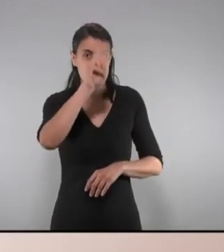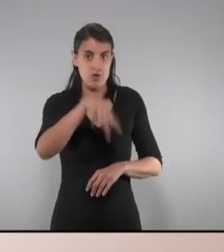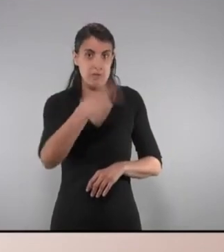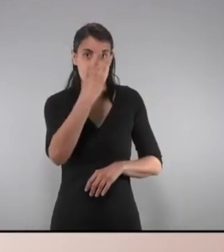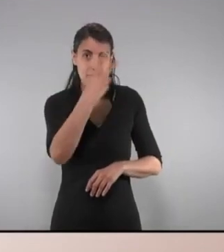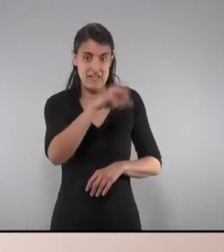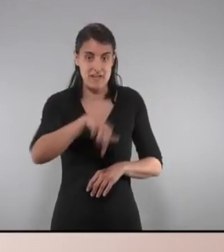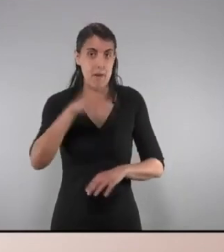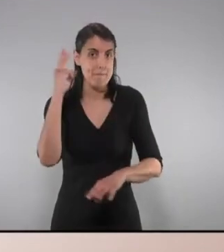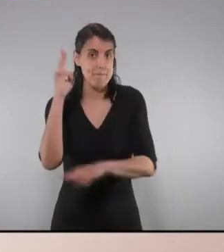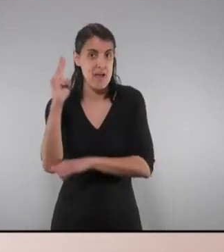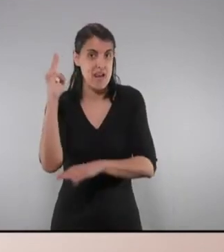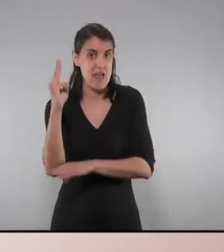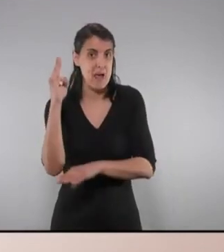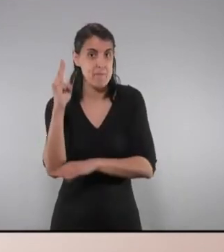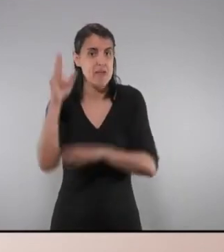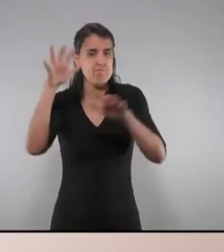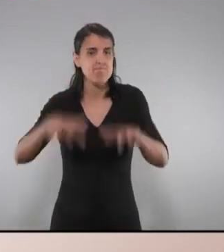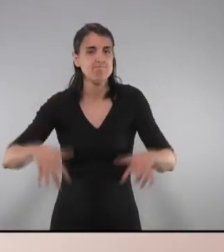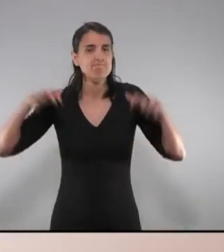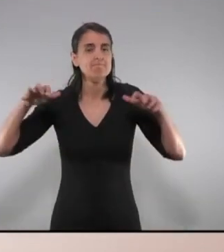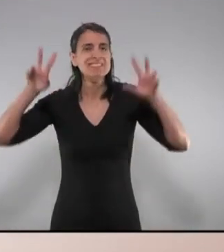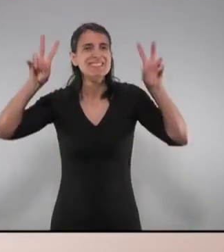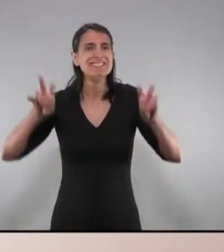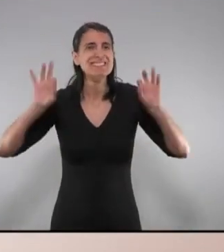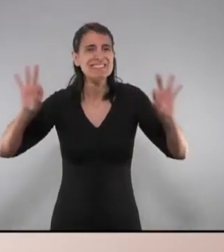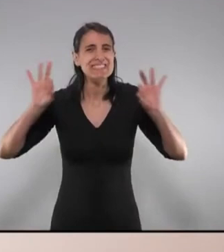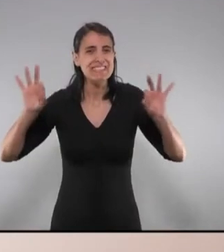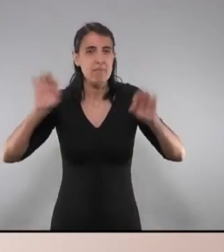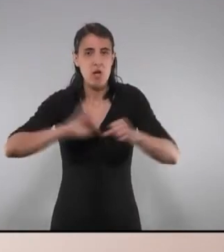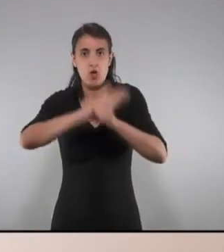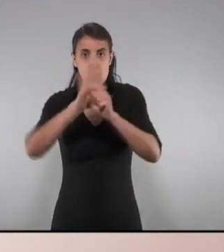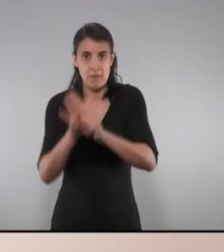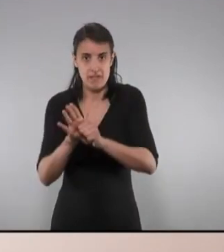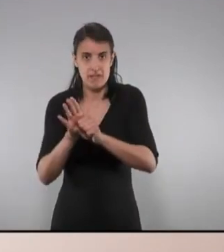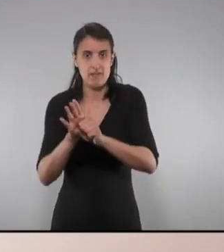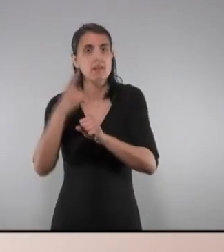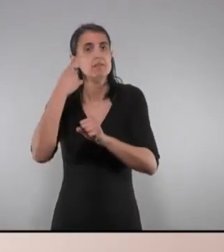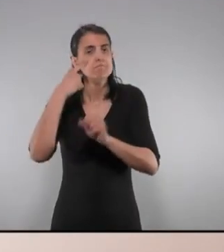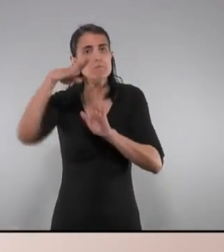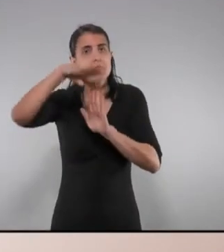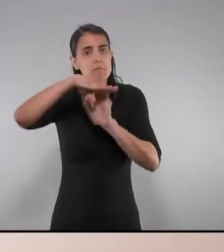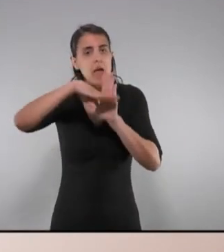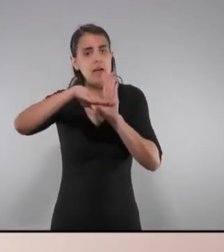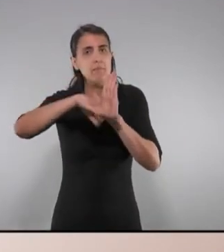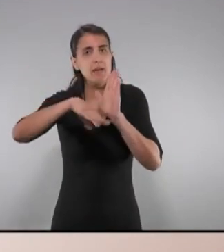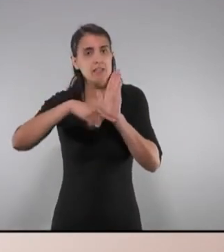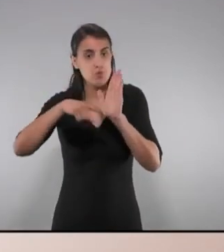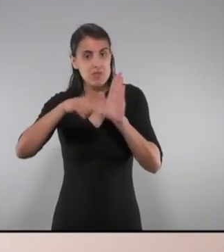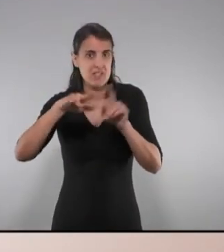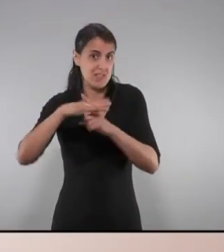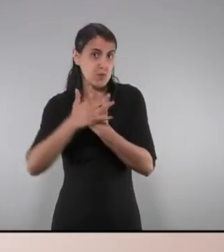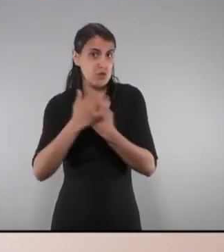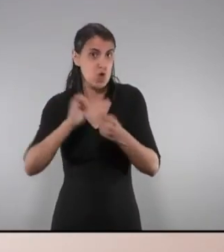Parlament un ple monogràfic per poder avastar quines havien de ser les mesures per poder combatre aquestes mesures, aquesta situació